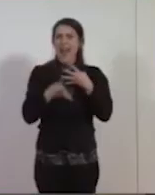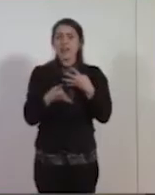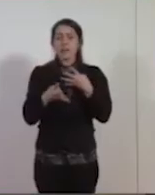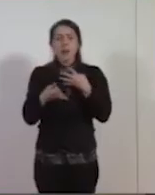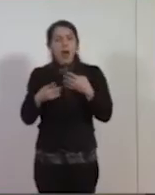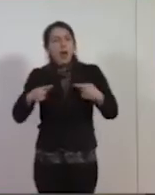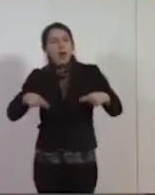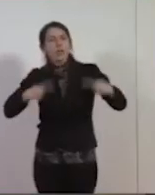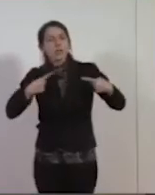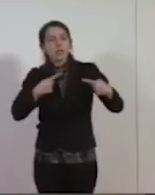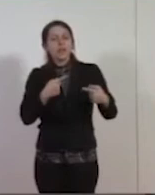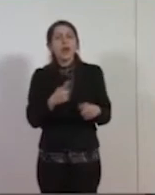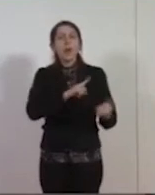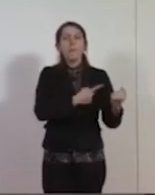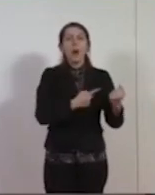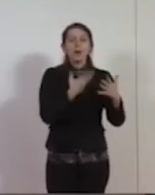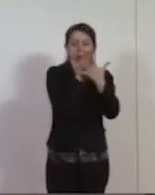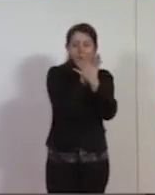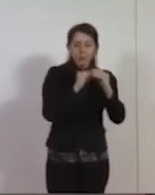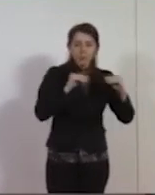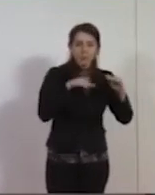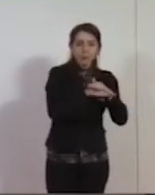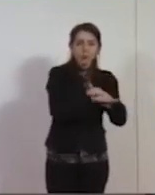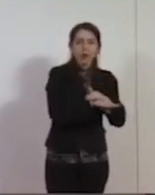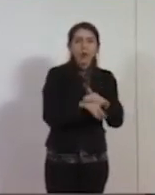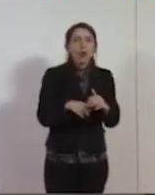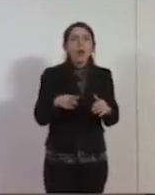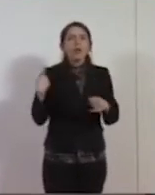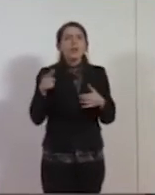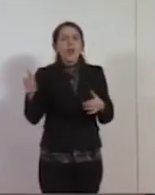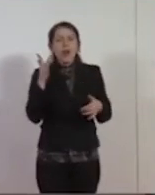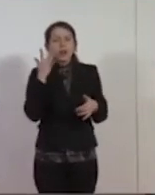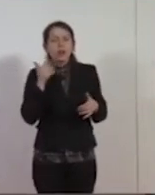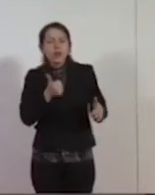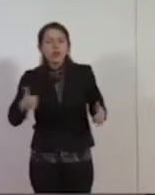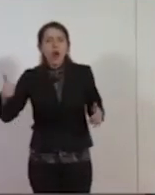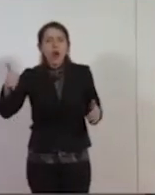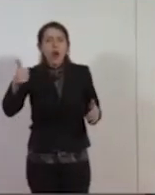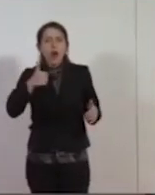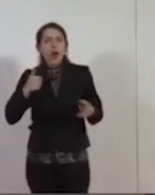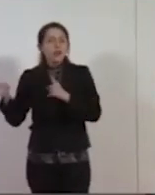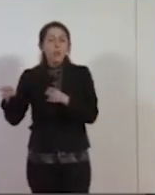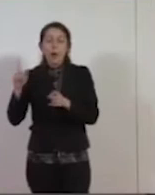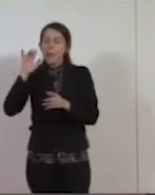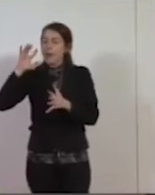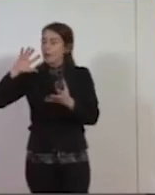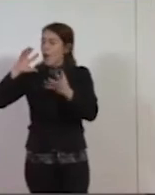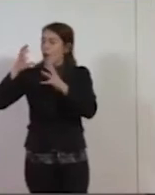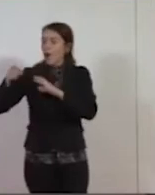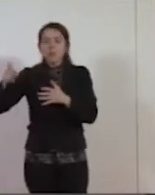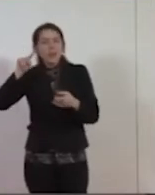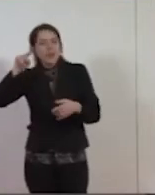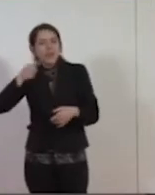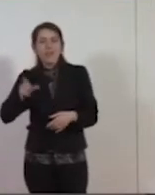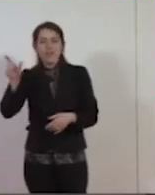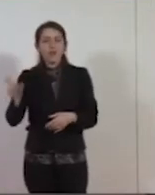occulti e spesso è stata lasciata troppo sola in quei momenti e questo è stato un momento difficile per lei. Ma come è riuscita